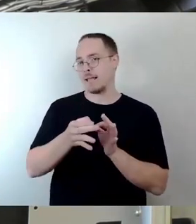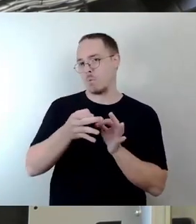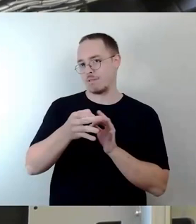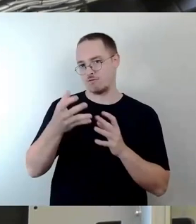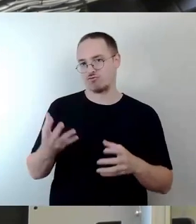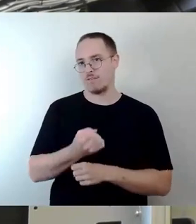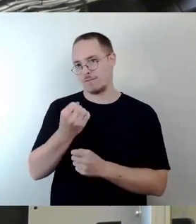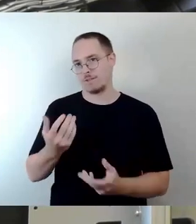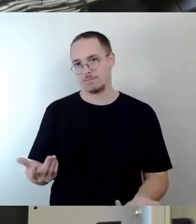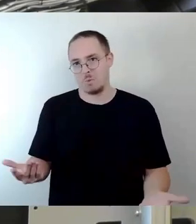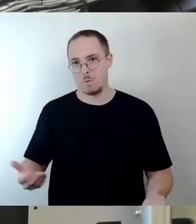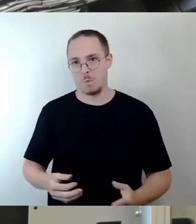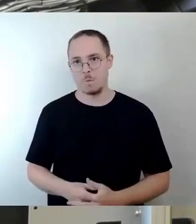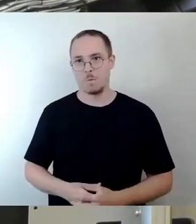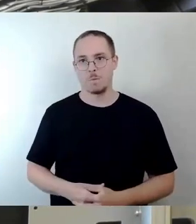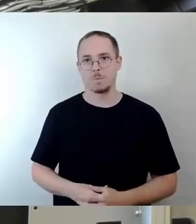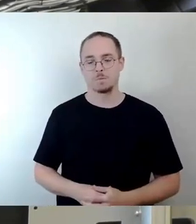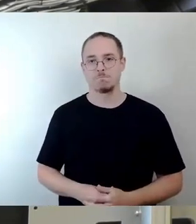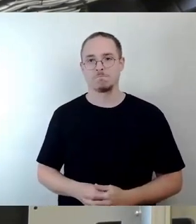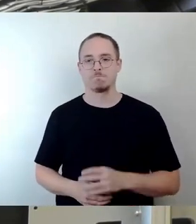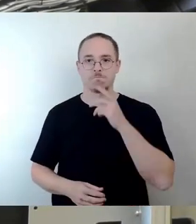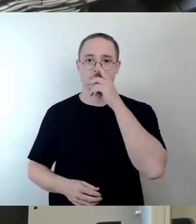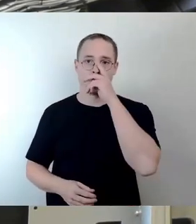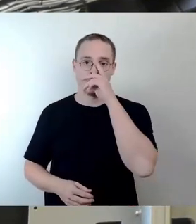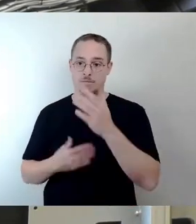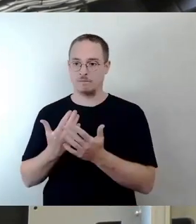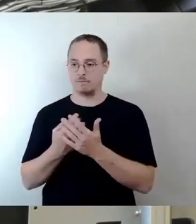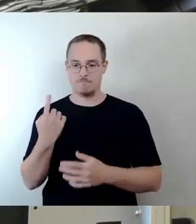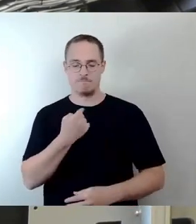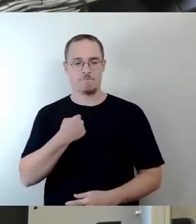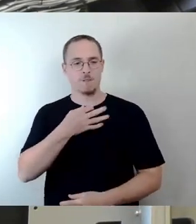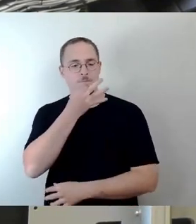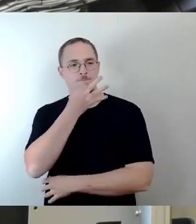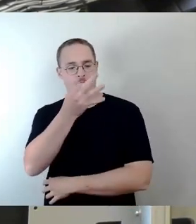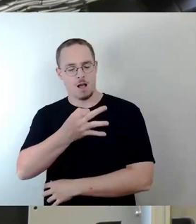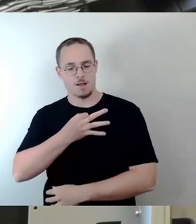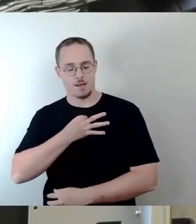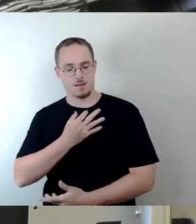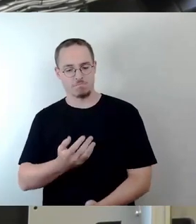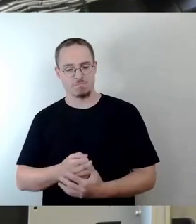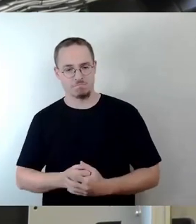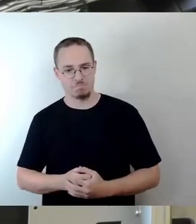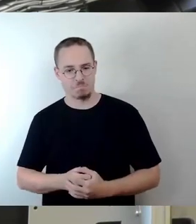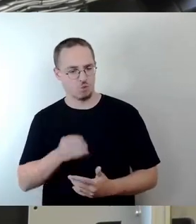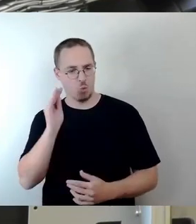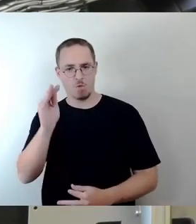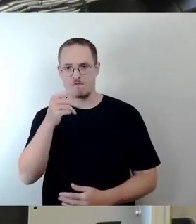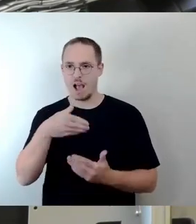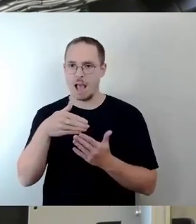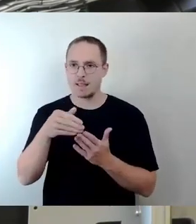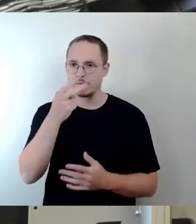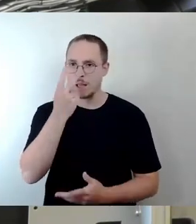wie soll das zukünftig weitergehen. Für uns ist die